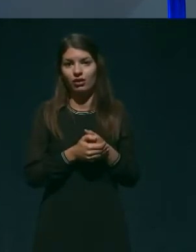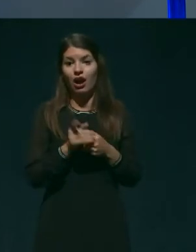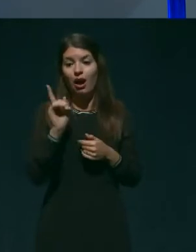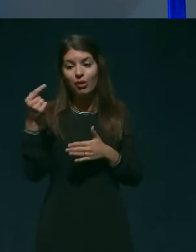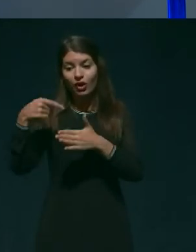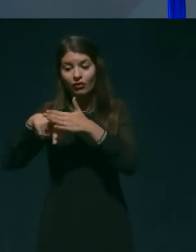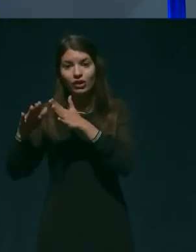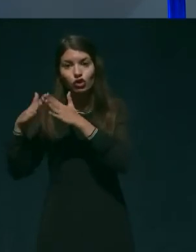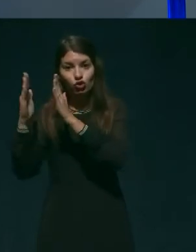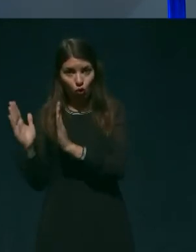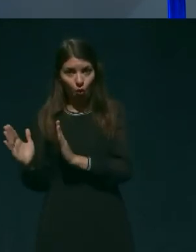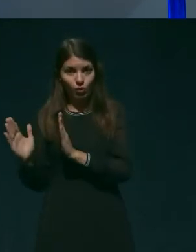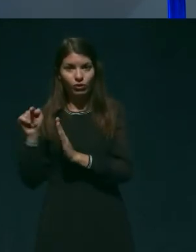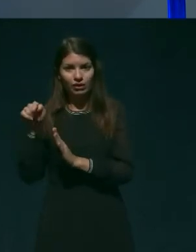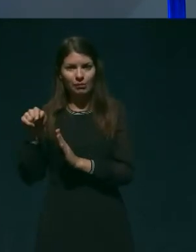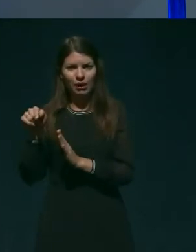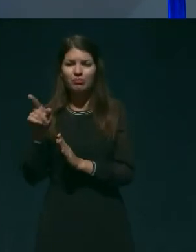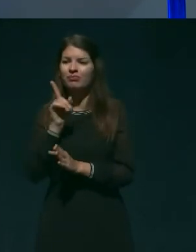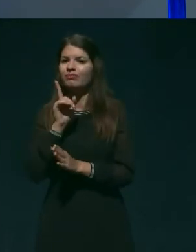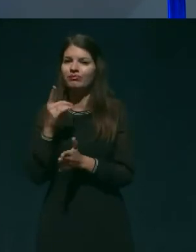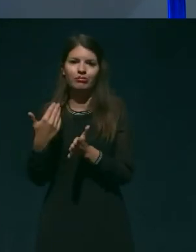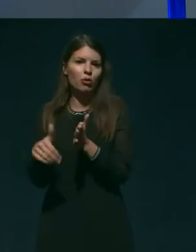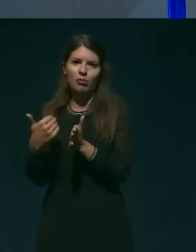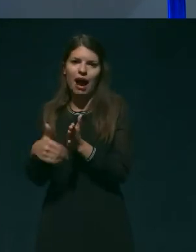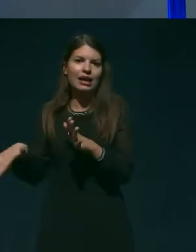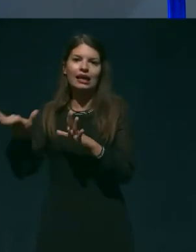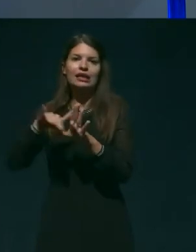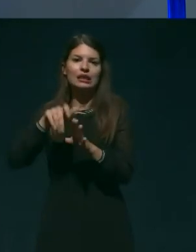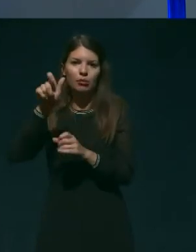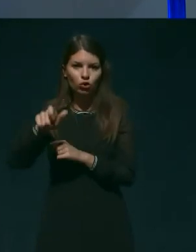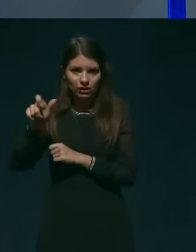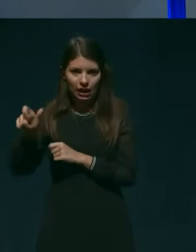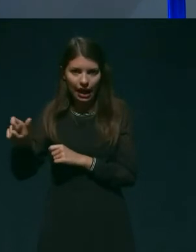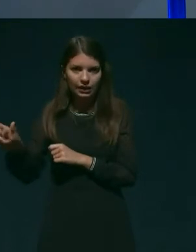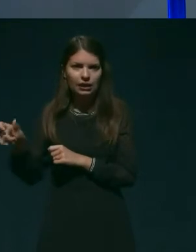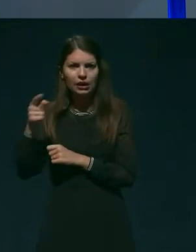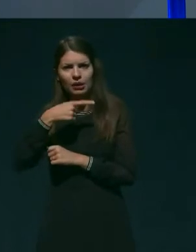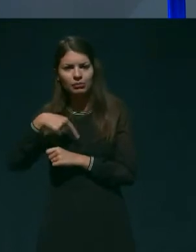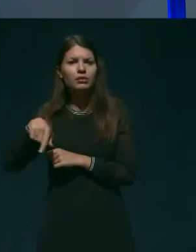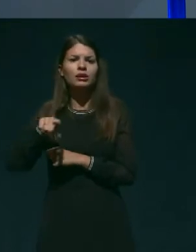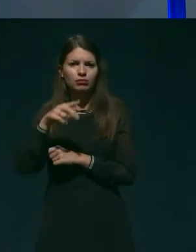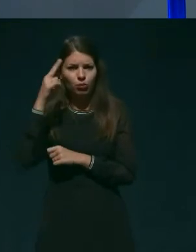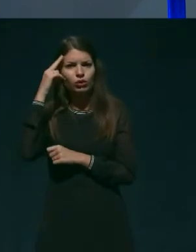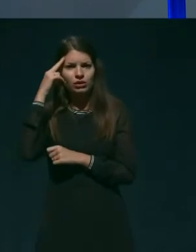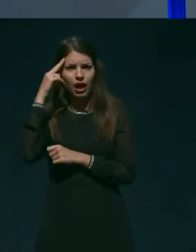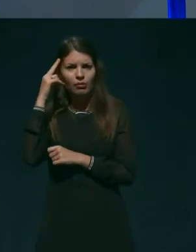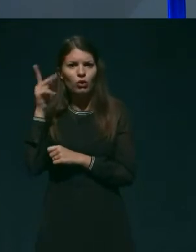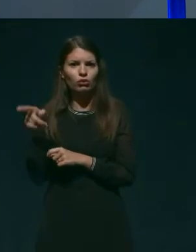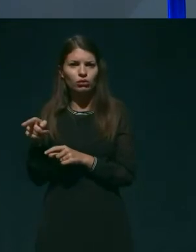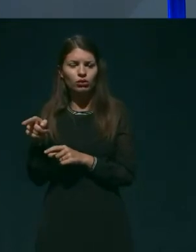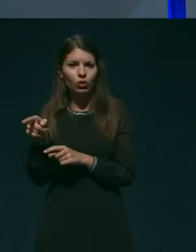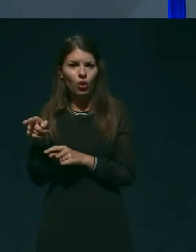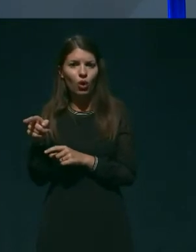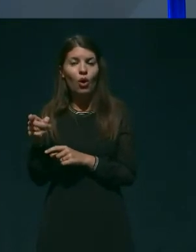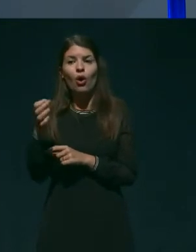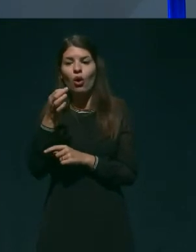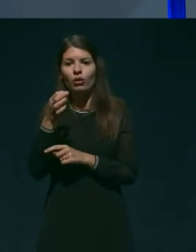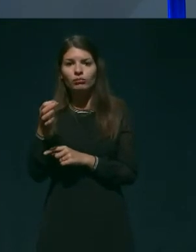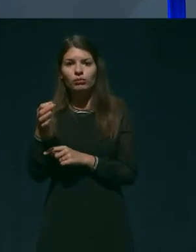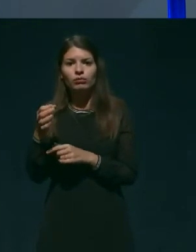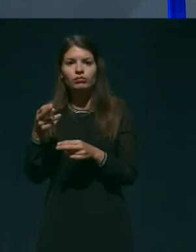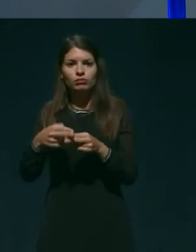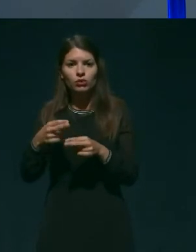imajo, kadrovsko podhranjeni, poznamo to tiho hipoksemijo, ko v bistvu pade kisik v krvi,